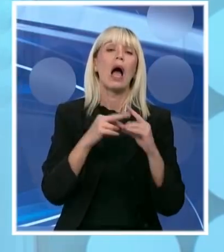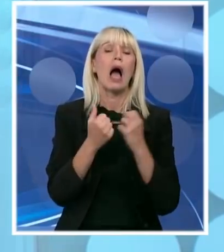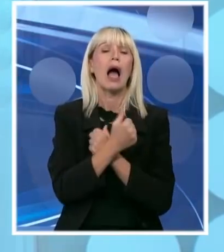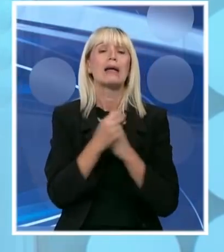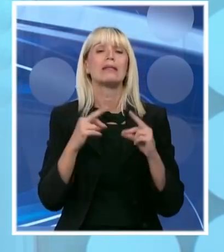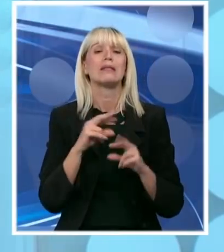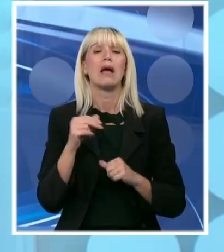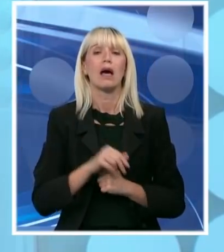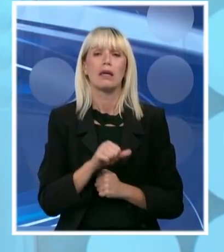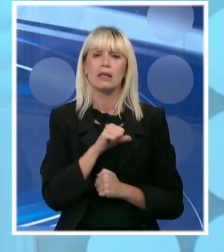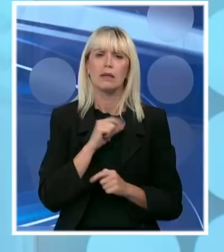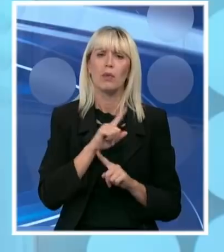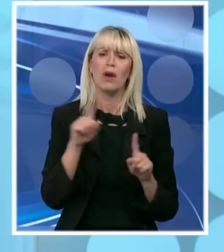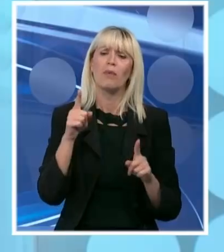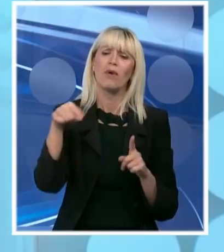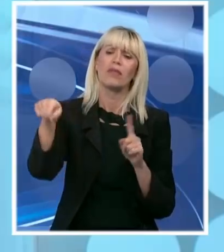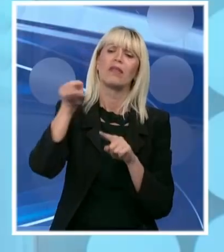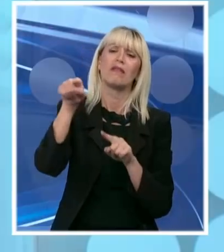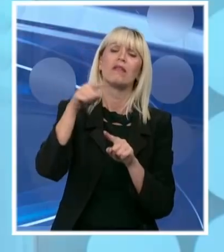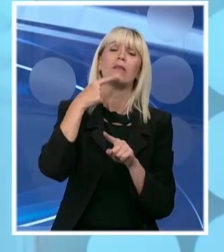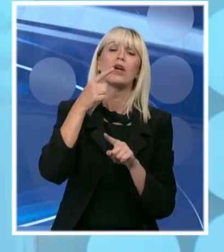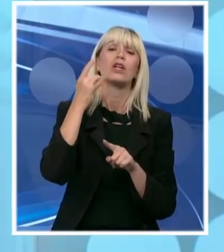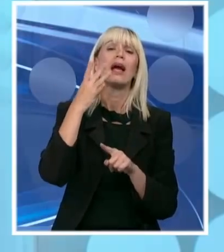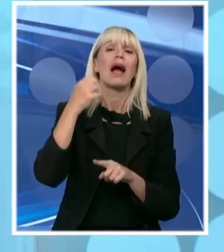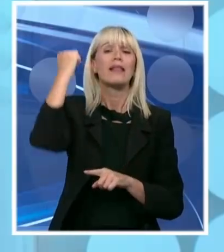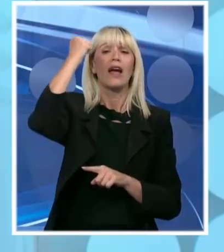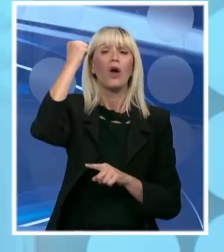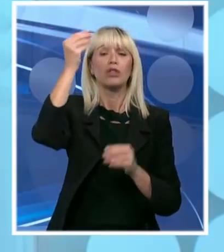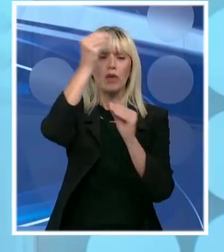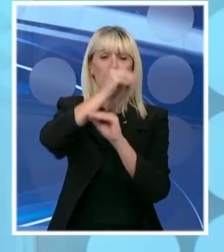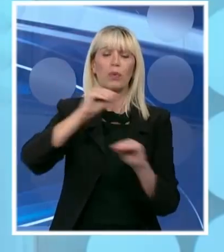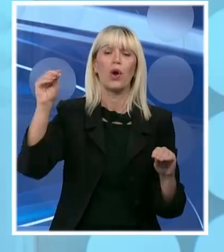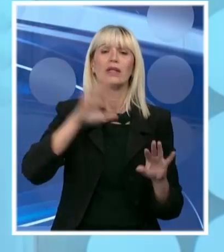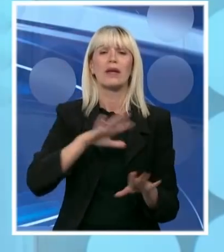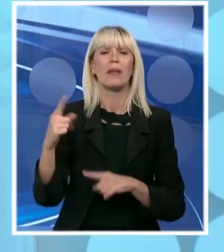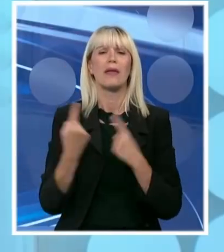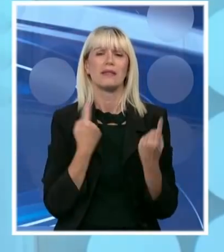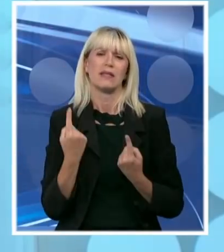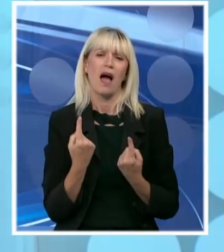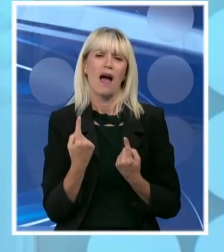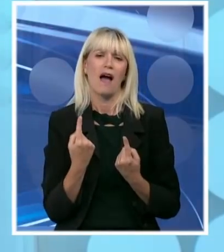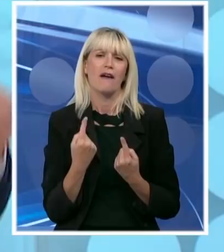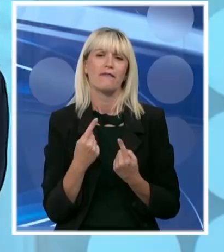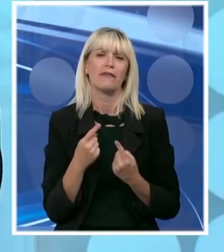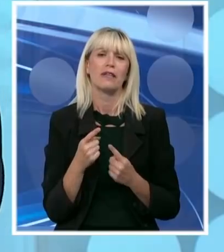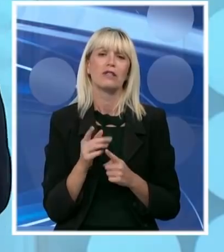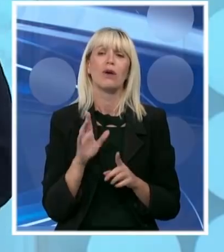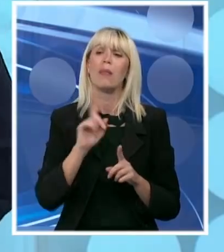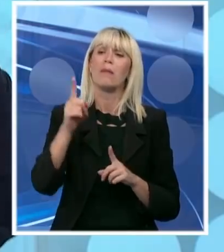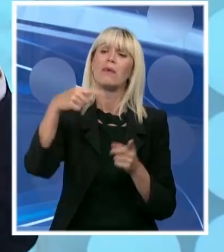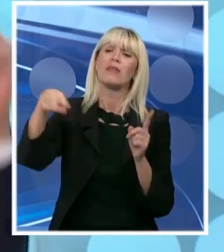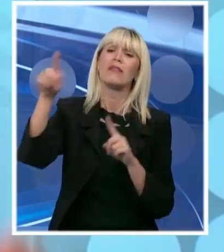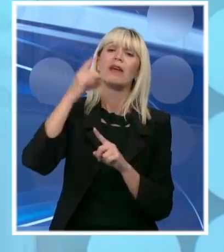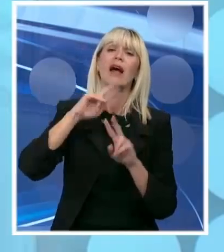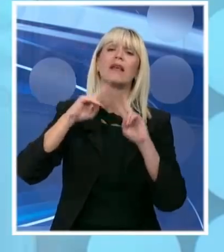nemojte vi da mi govorite u čije vreme je Kosovo proglasilo nezavisnost. Nemojte vi da mi govorite u čije vreme Međunarodni sud pravde doneo takvu odluku. Nemojte vi da mi